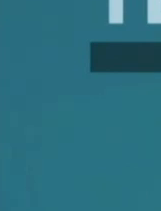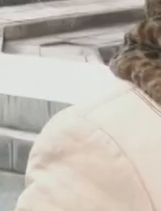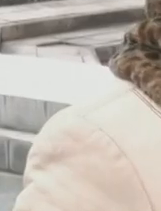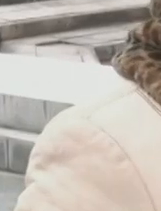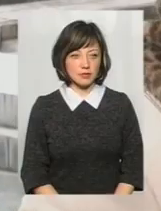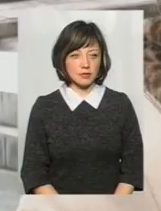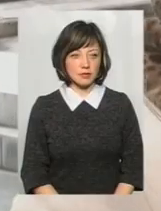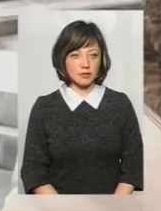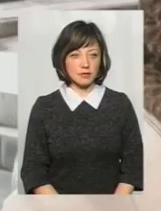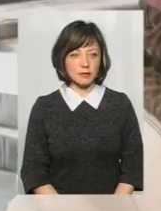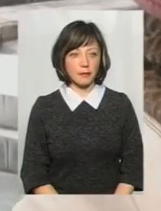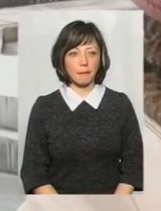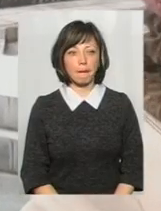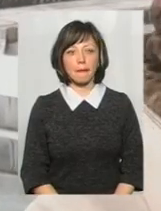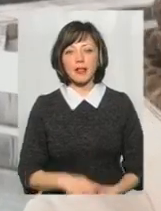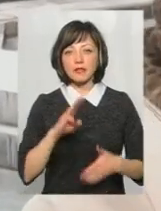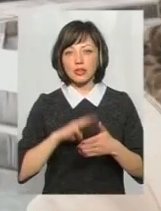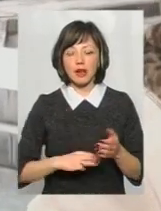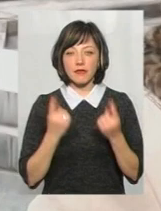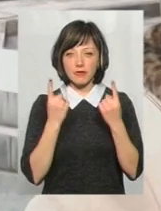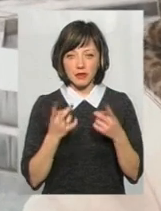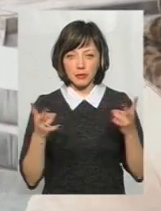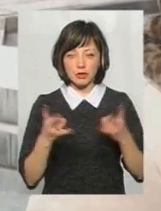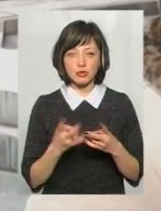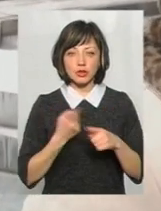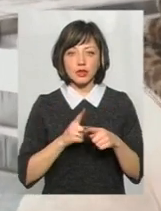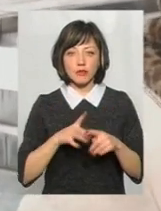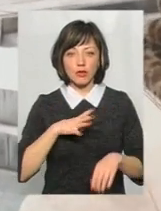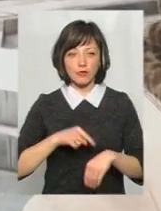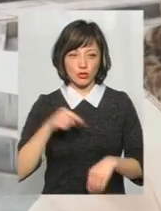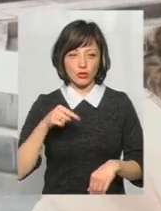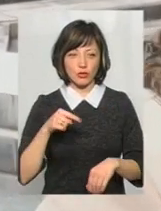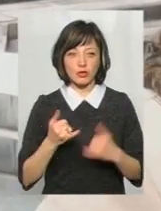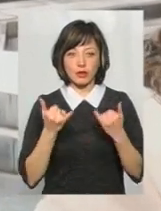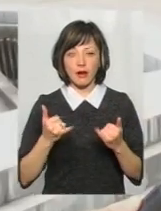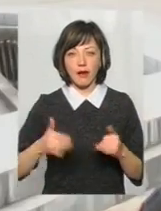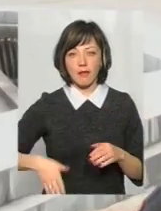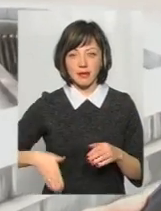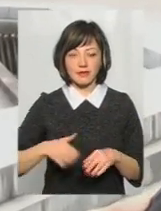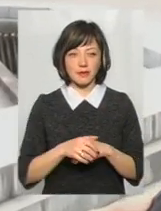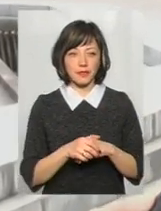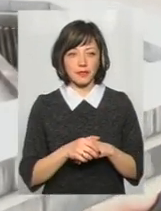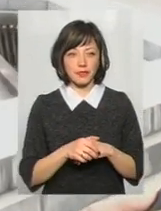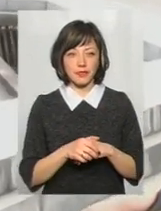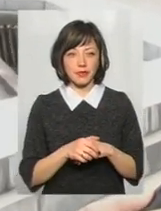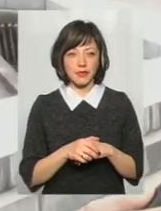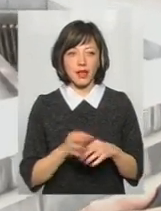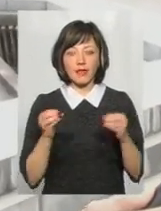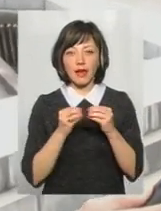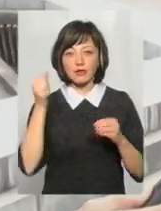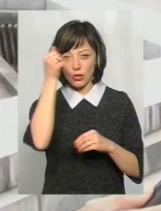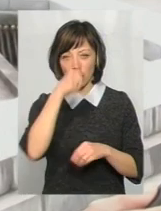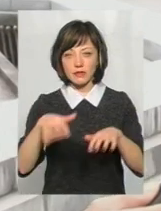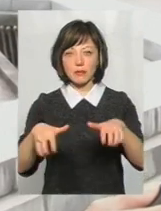Я думаю, штрафи, але штрафи великі, суттєві штрафи, щоб це було відчутно для гаманця. На 10 років забирати права,